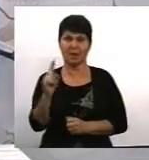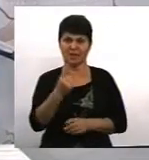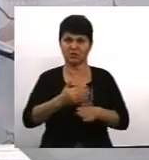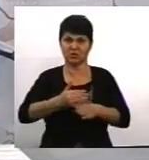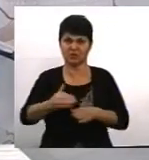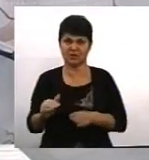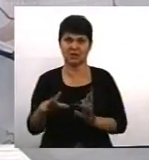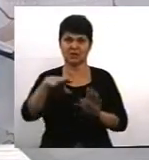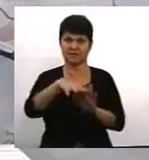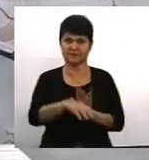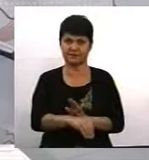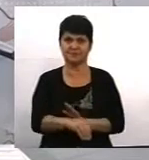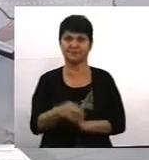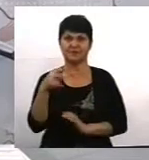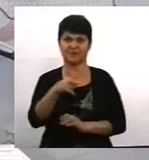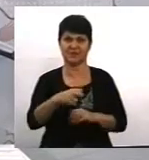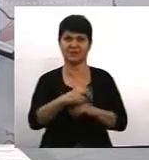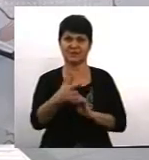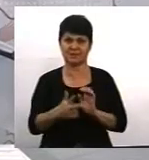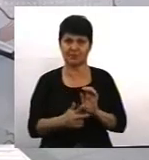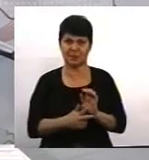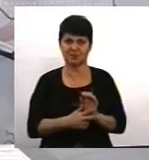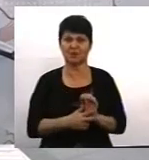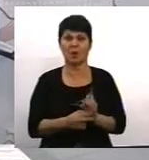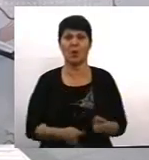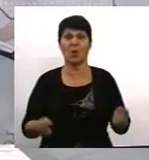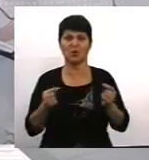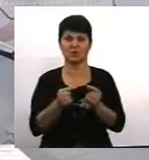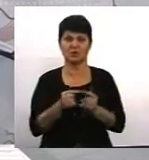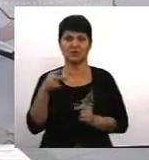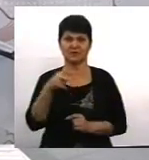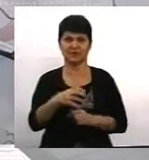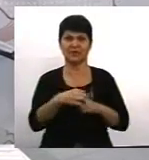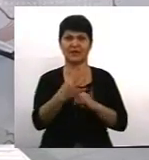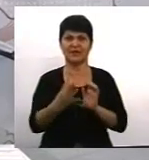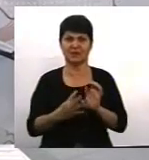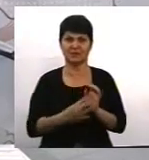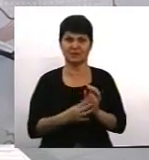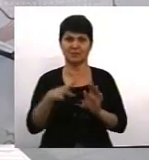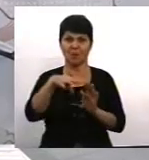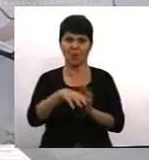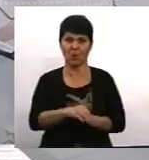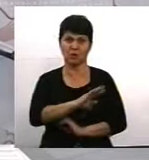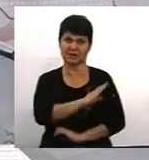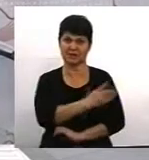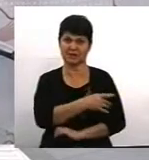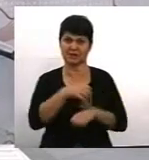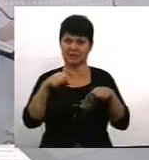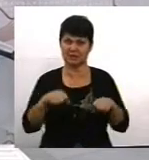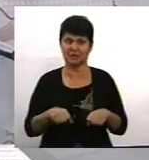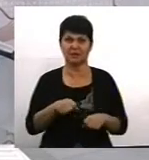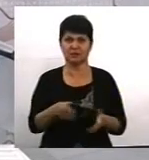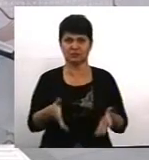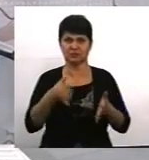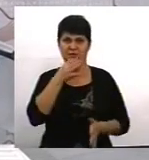силу вже в 2018 році. Остаточно він в 2019 році вже входить в силу. І там дуже чітко сказано, у